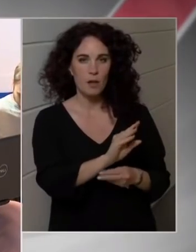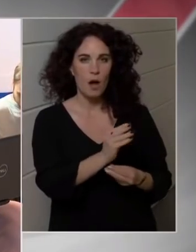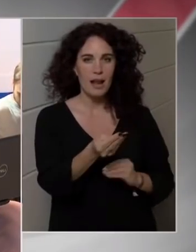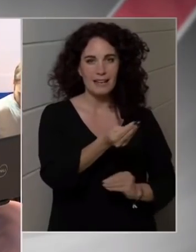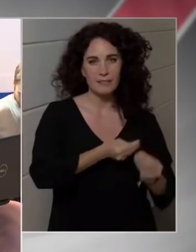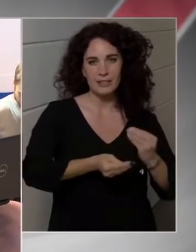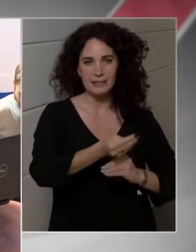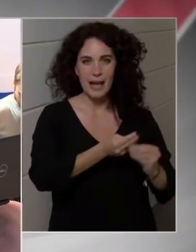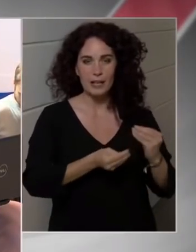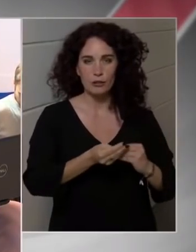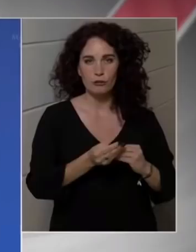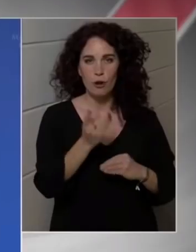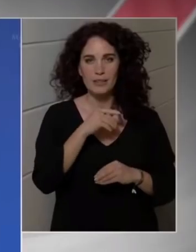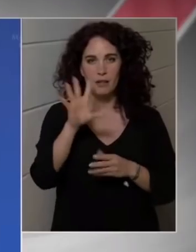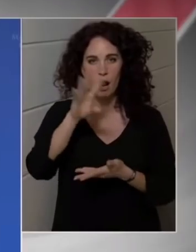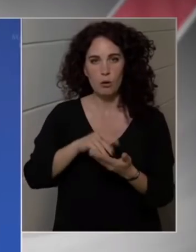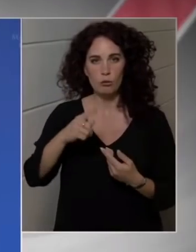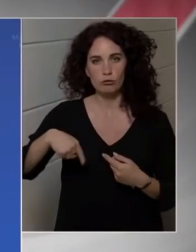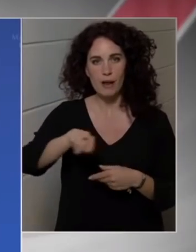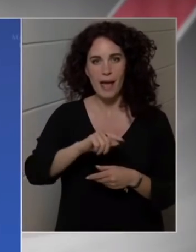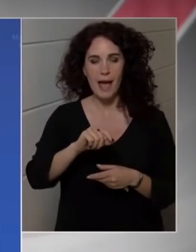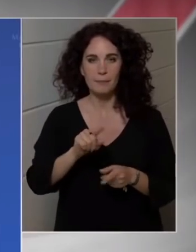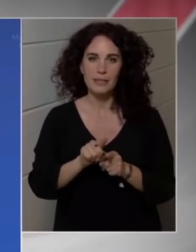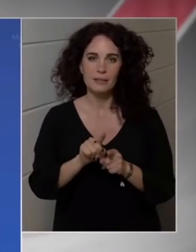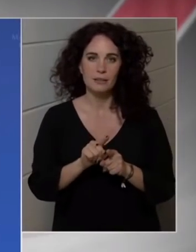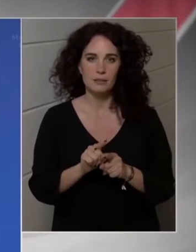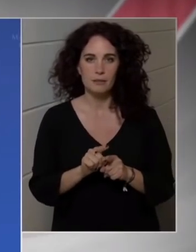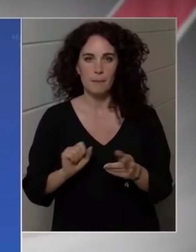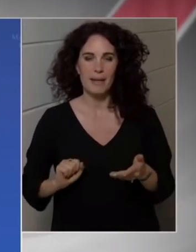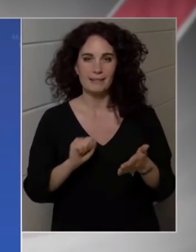mert a növekvő infláció és a növekvő kamatok miatt